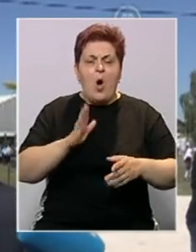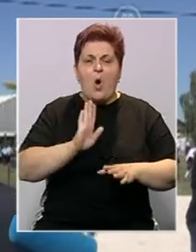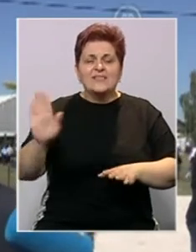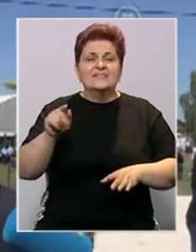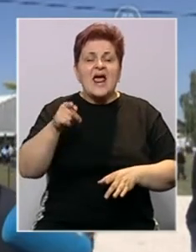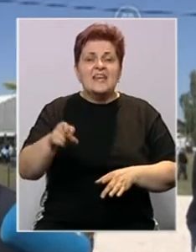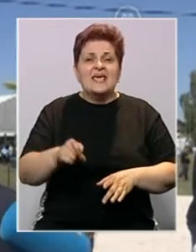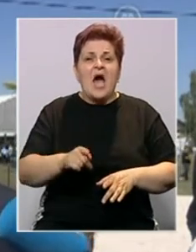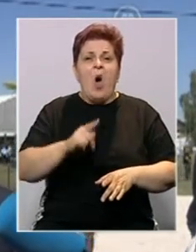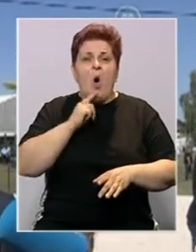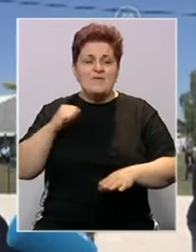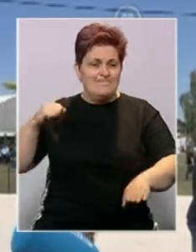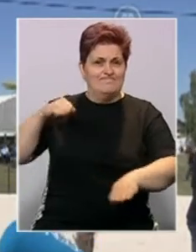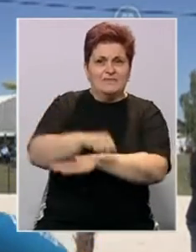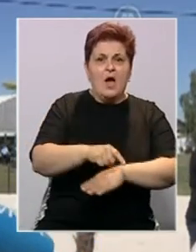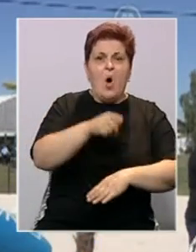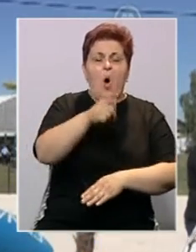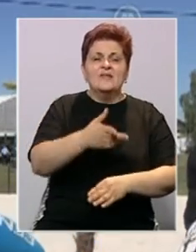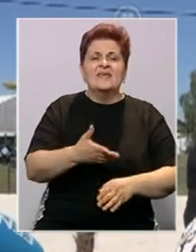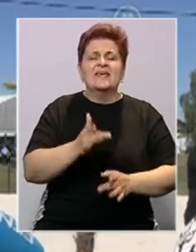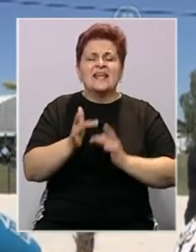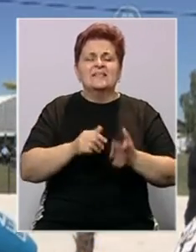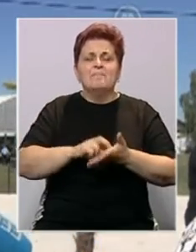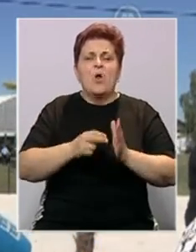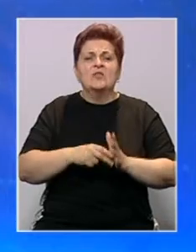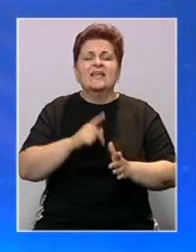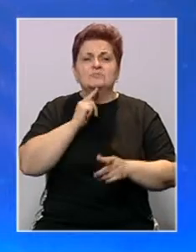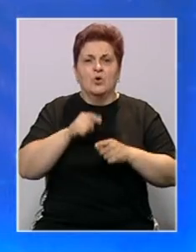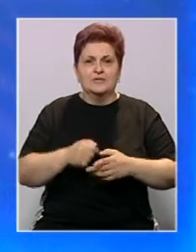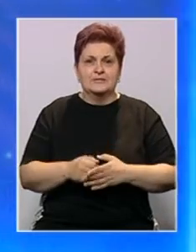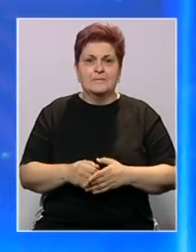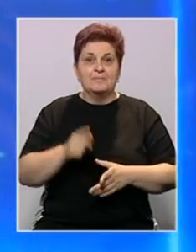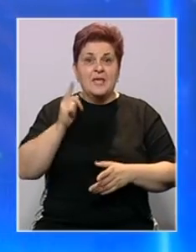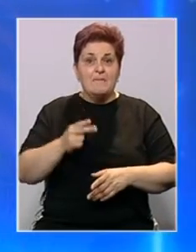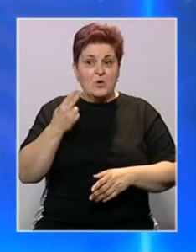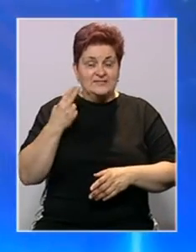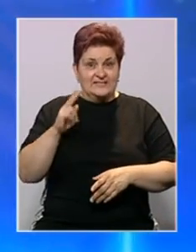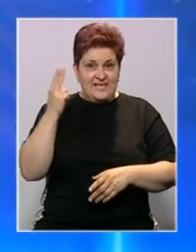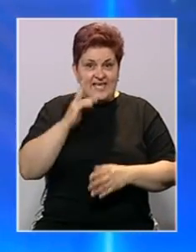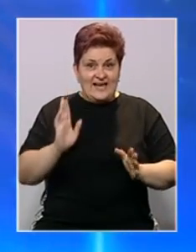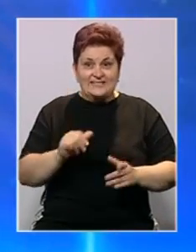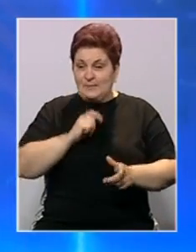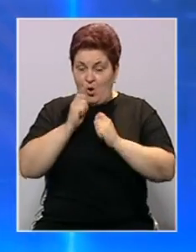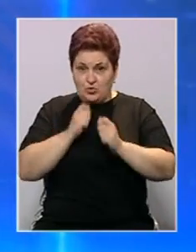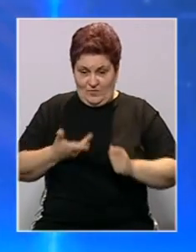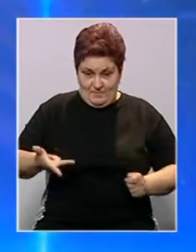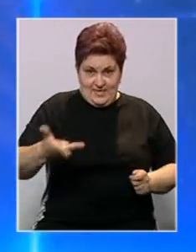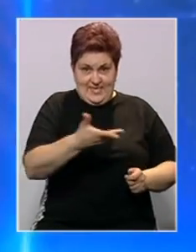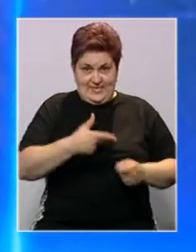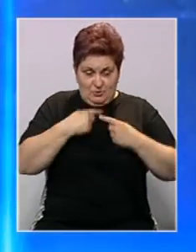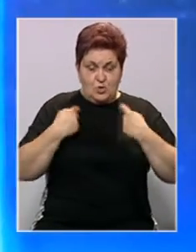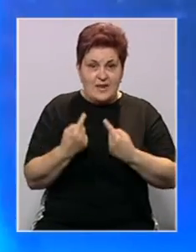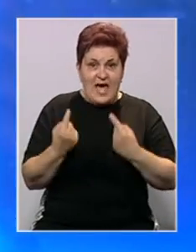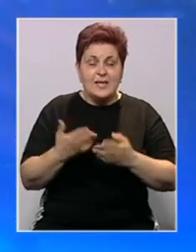nasljednika, ovih politika zbog kojih smo i danas ovdje. Moraju strance da razumiju da sam dogovor između nas, tri konstitutivna